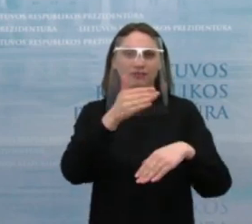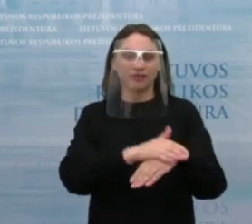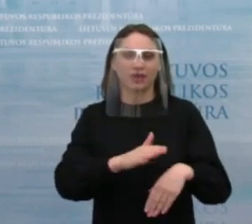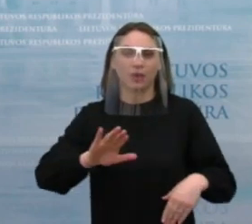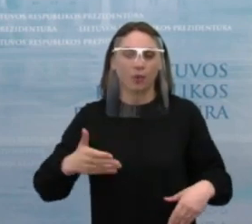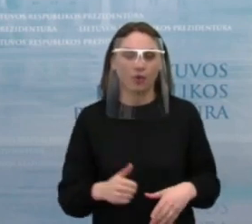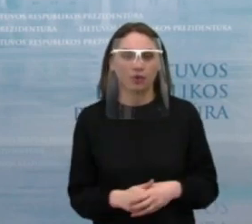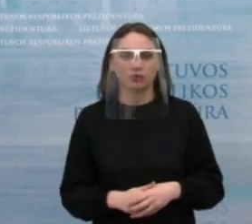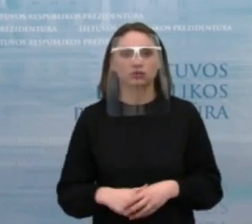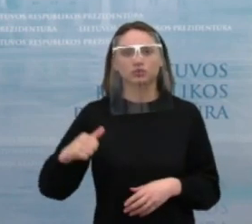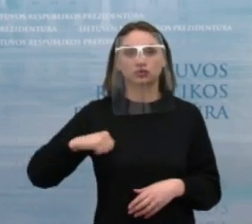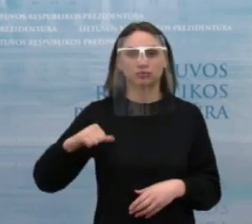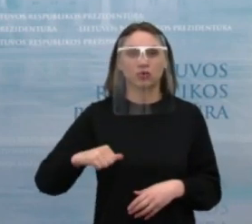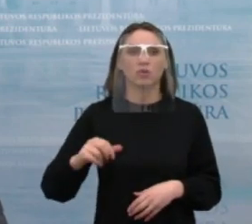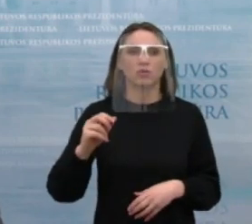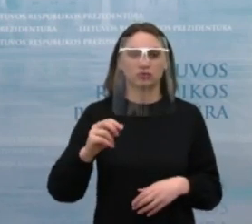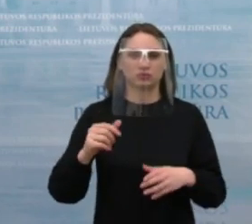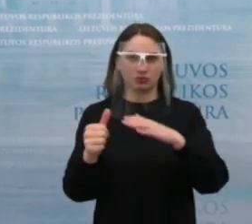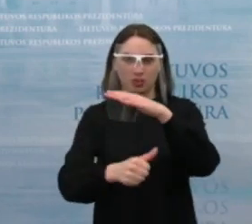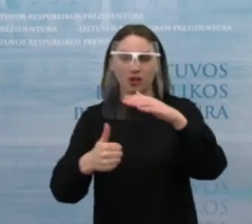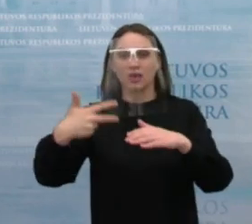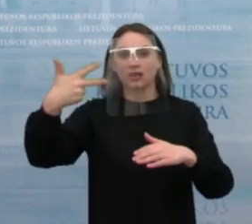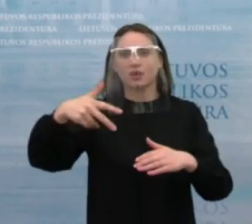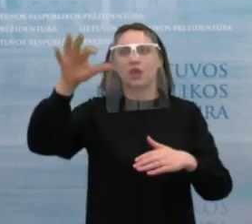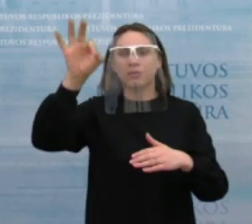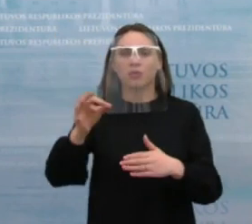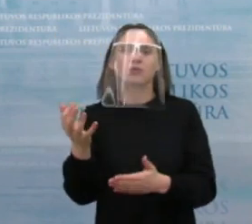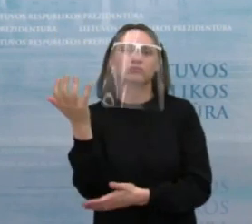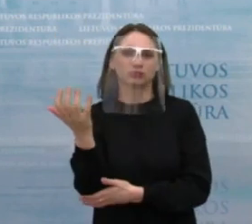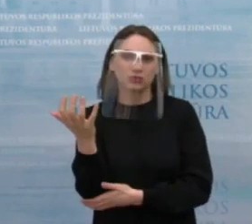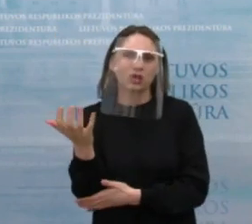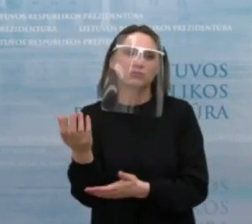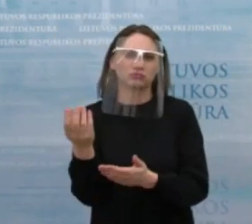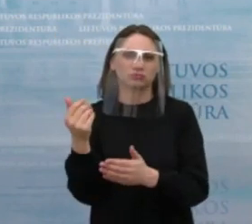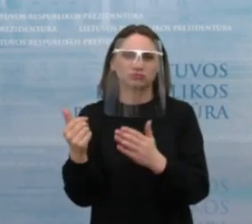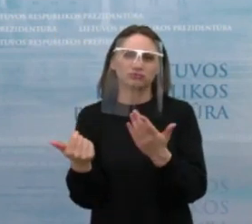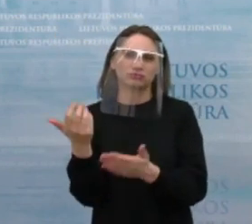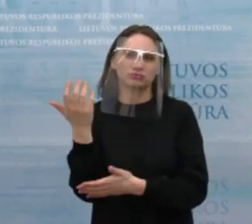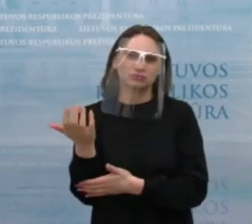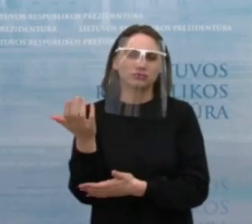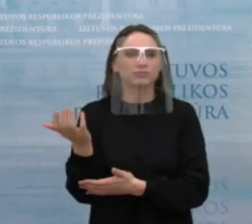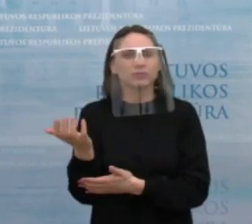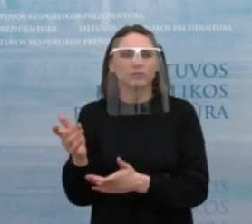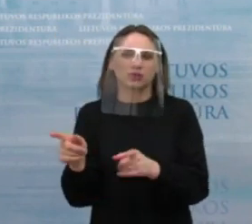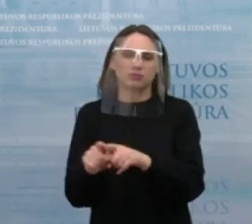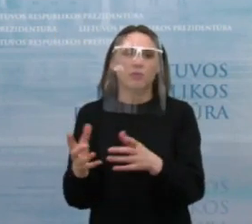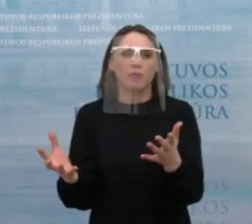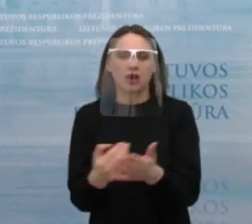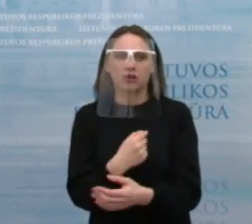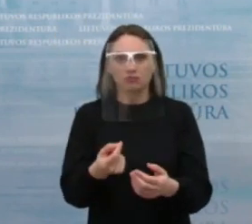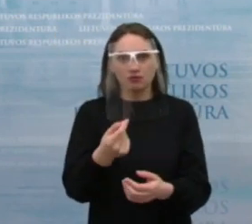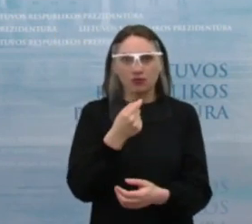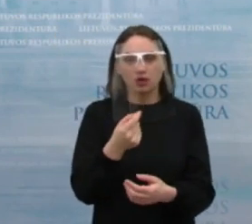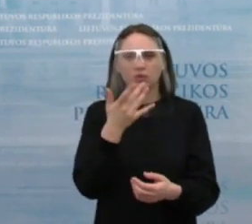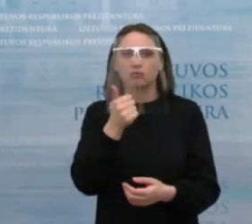neturinčių žmonių gauna nedarbo išmuka. Tai yra tikrai ženkliai per mažas procentas. Ir kitose